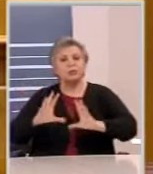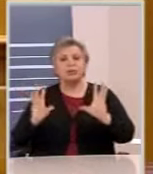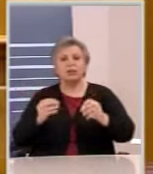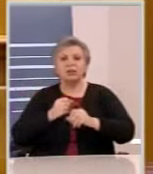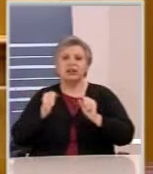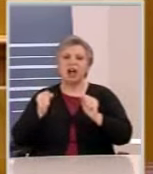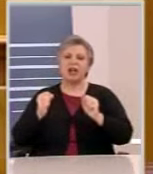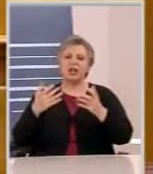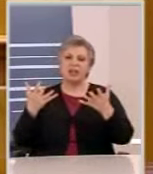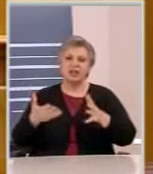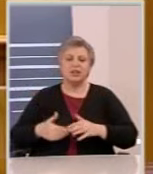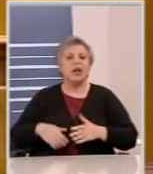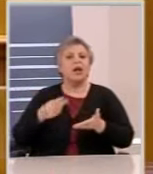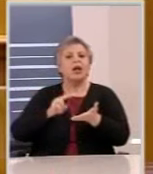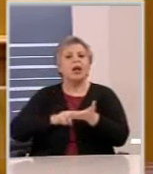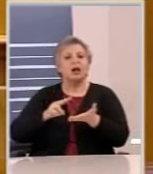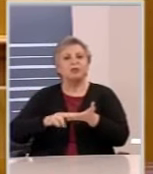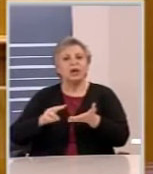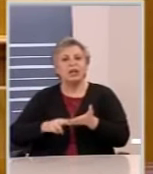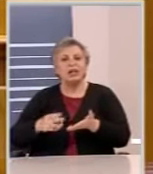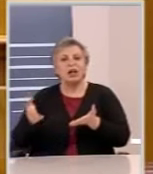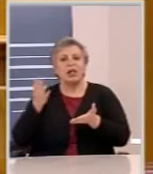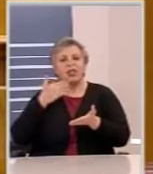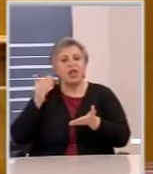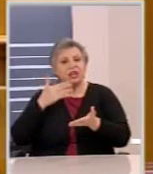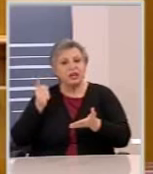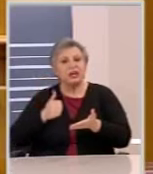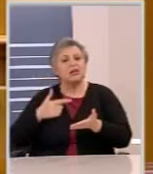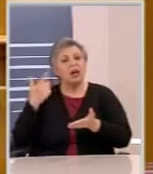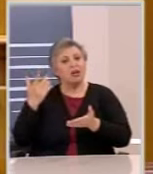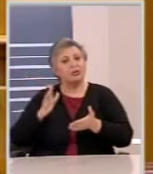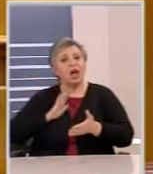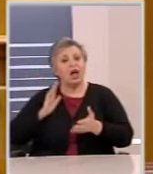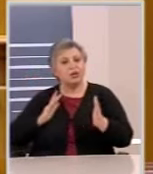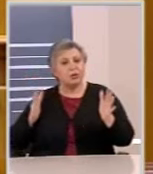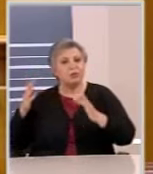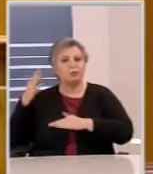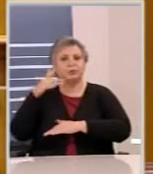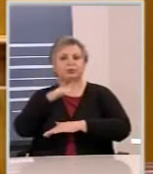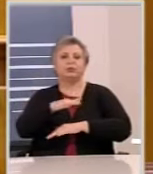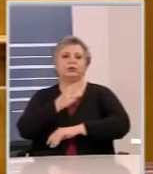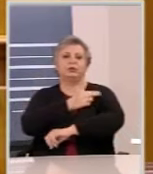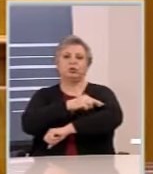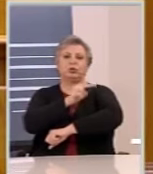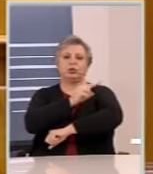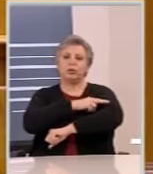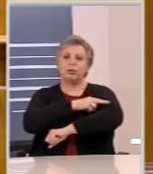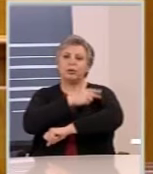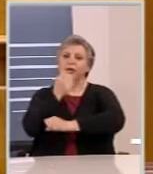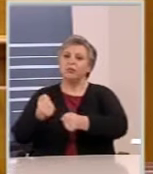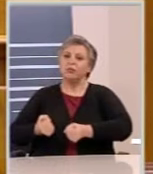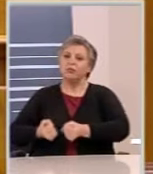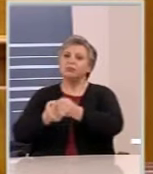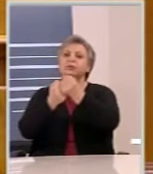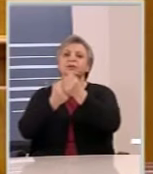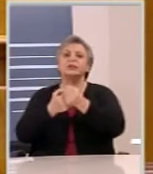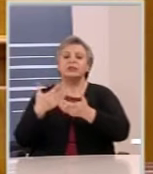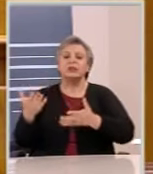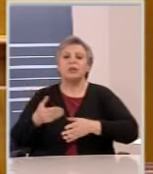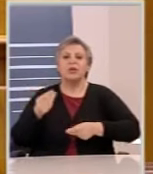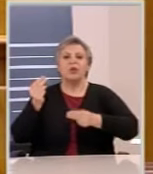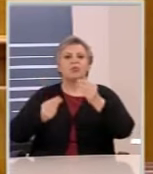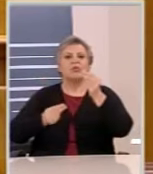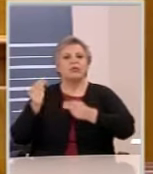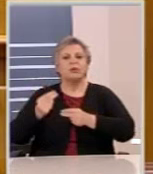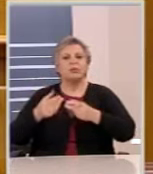δύο εκατομμύρια ανασφάλεις στους συμπολίτες μας στα δημόσια νοσοκομεία. Που στήριξε προγράμματα για την καταπολέμηση της ανθρωπιστικής κρίσης σε